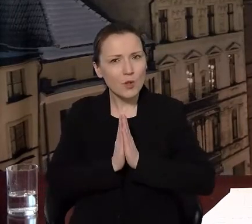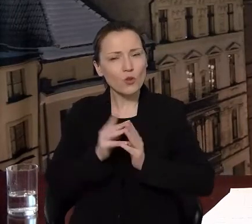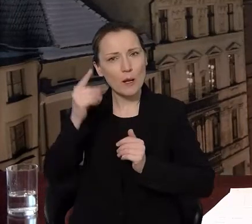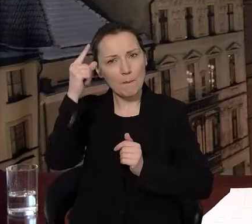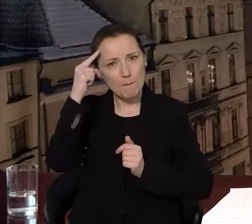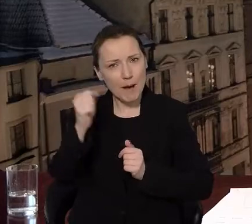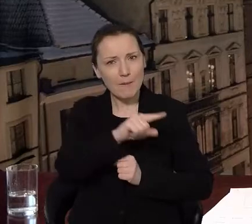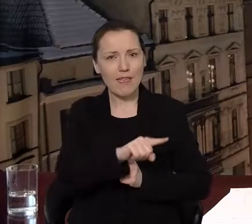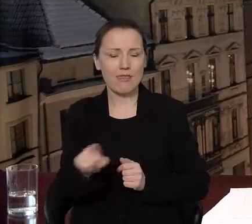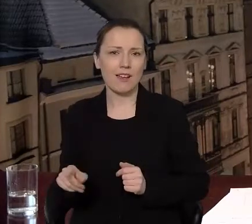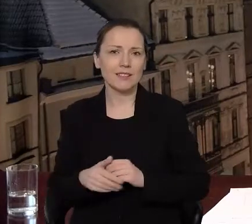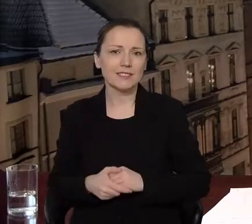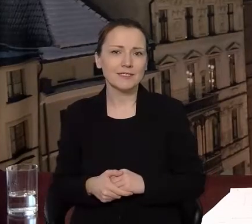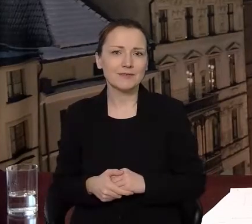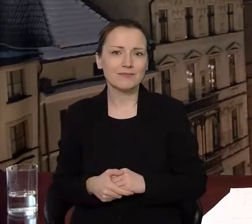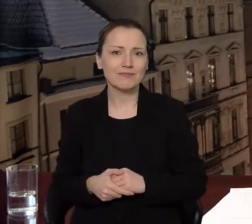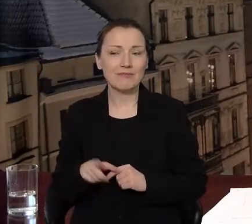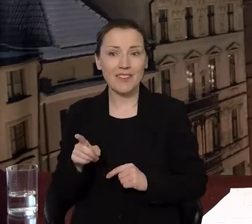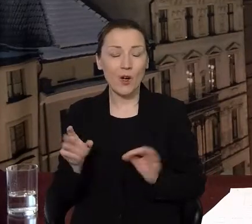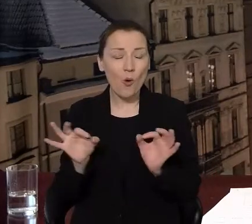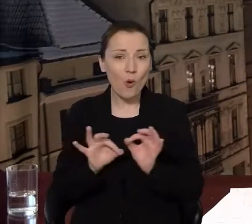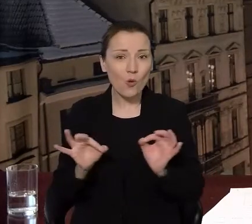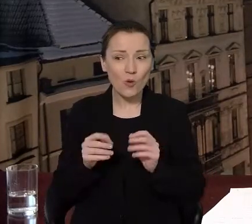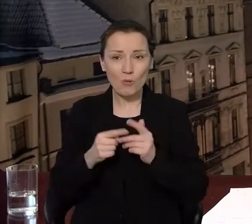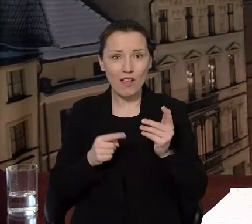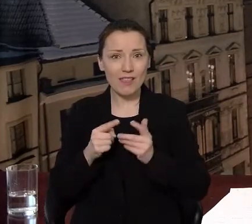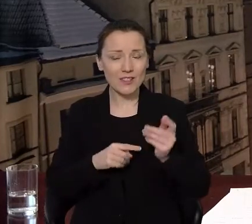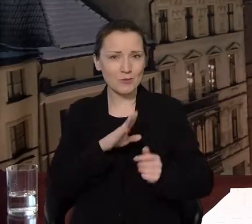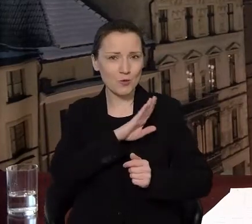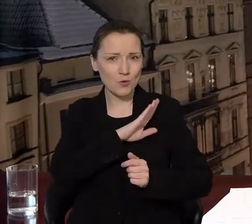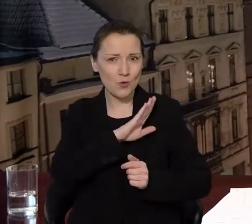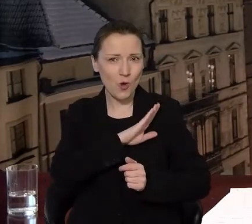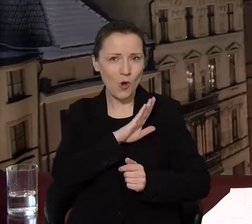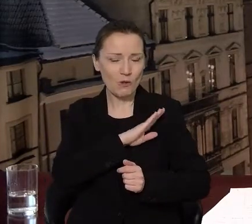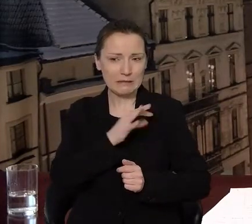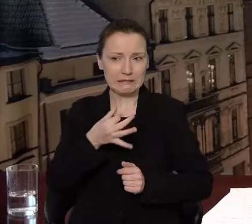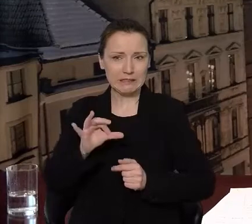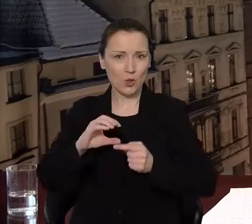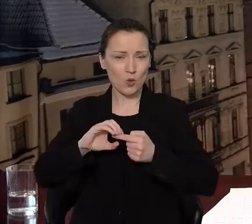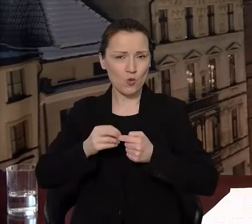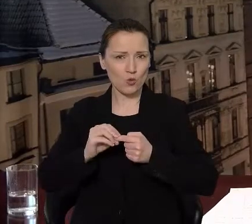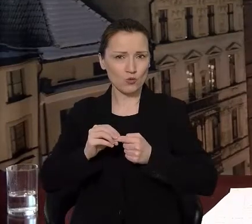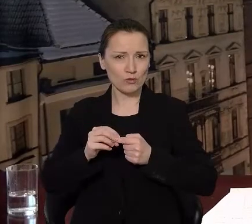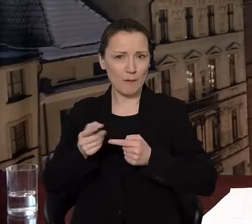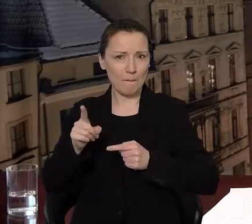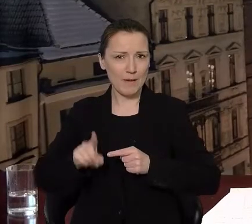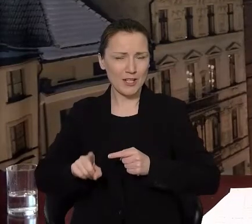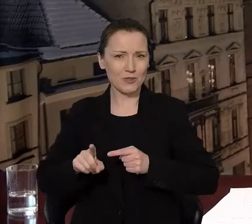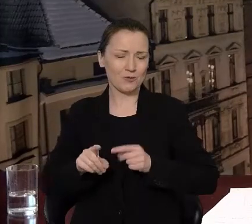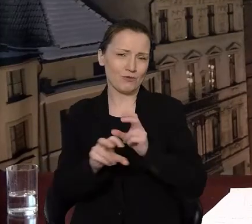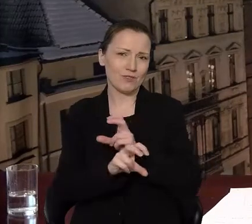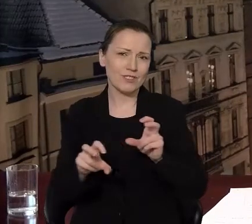pamiętali. Te przerażające liczby dotyczące zgonów, szczególnie w grudniu, w czasie